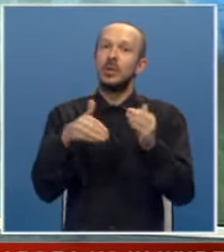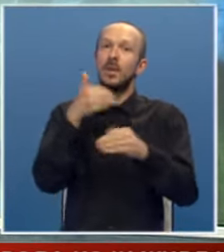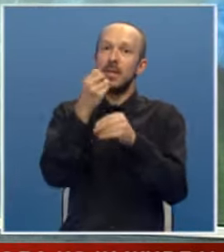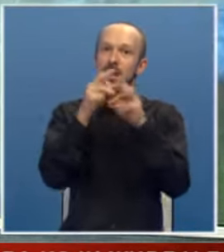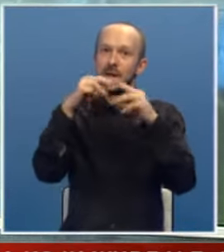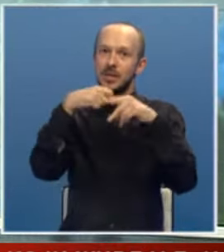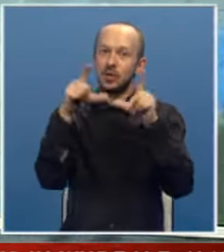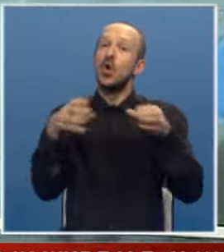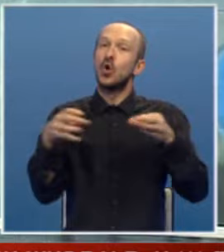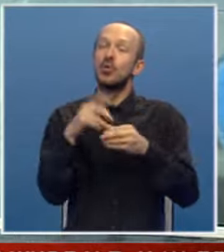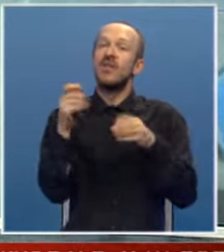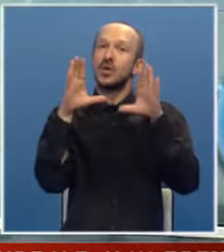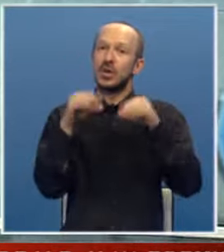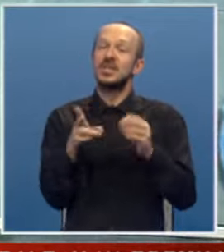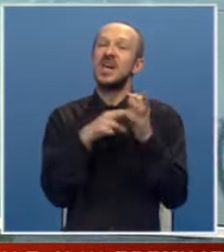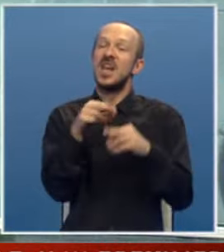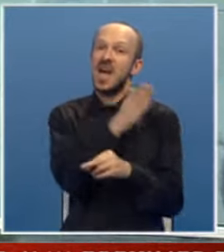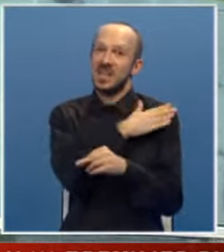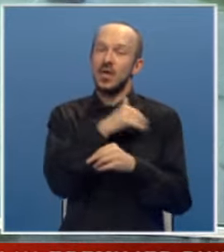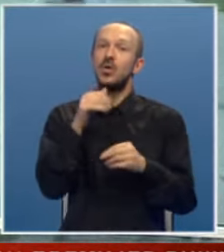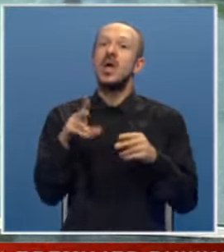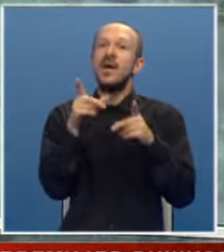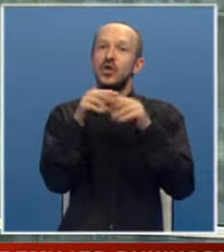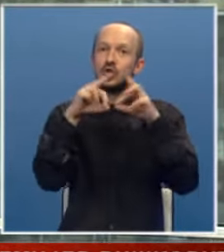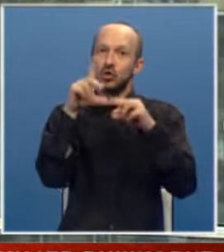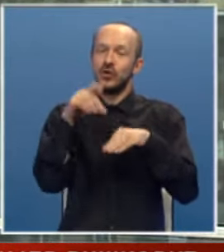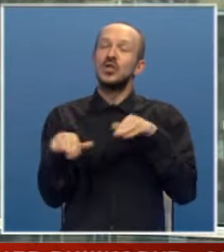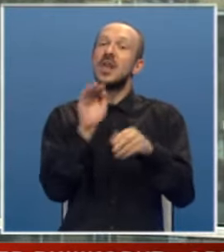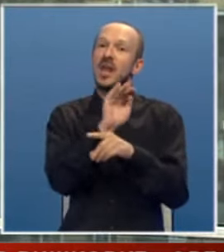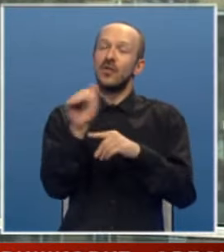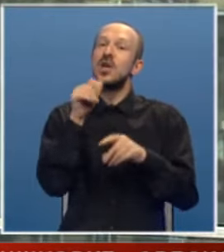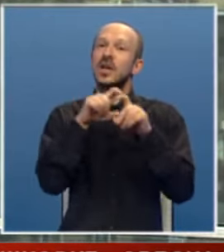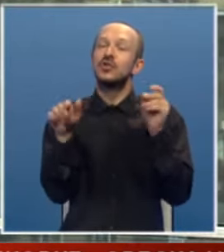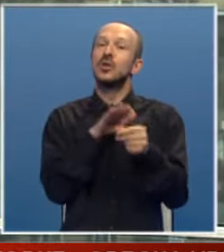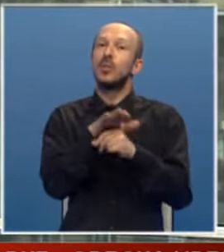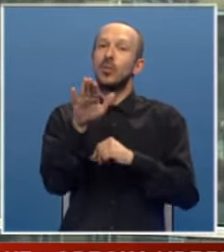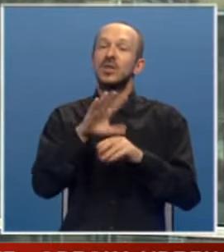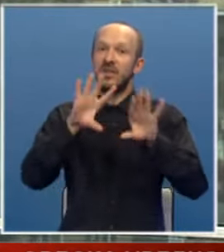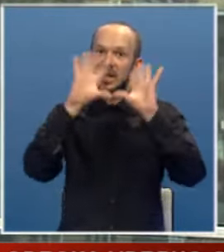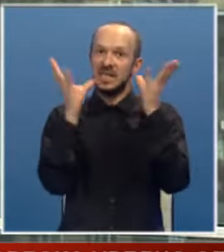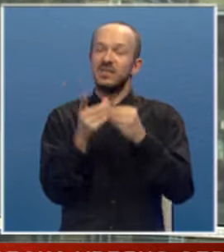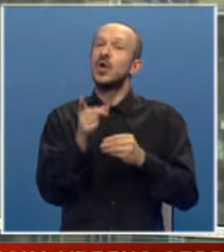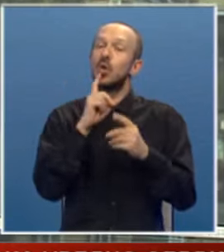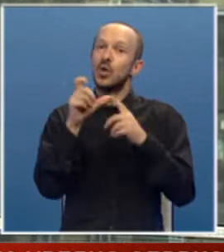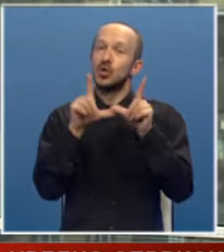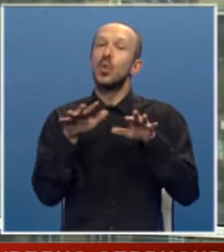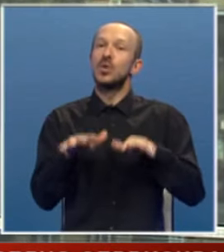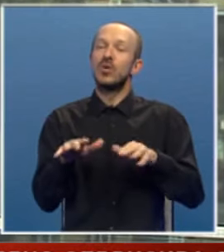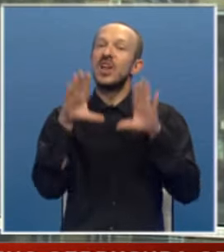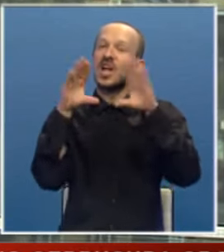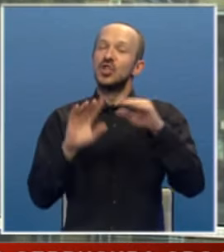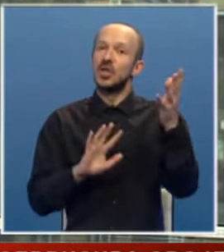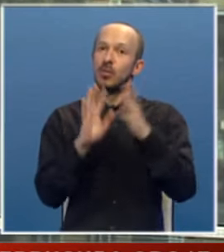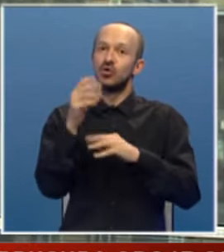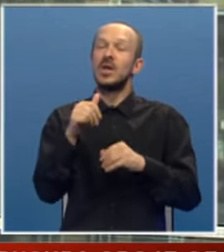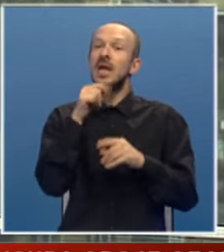Gacku. Grupa vatrogasaca je na terenu. Premijer Adovan Višković najavio je krivične prijave protiv svih koji su usporavali gašenje